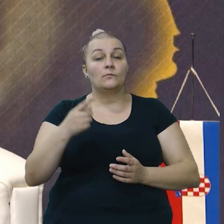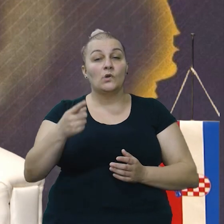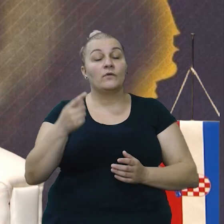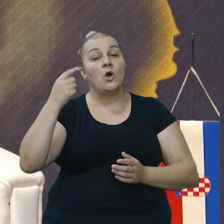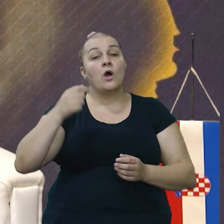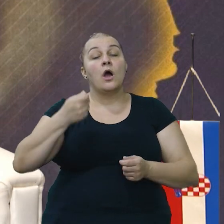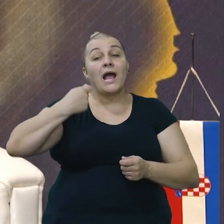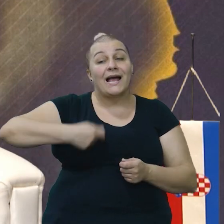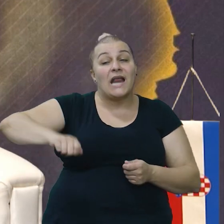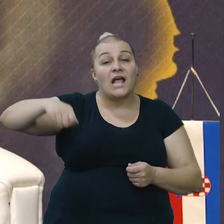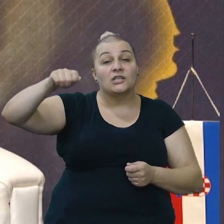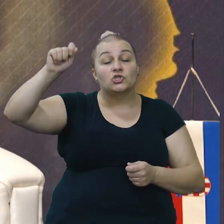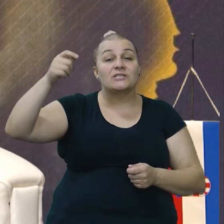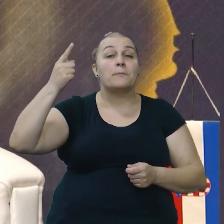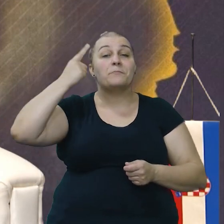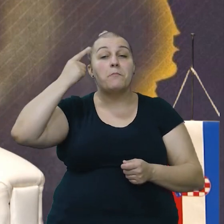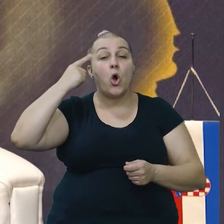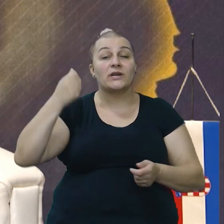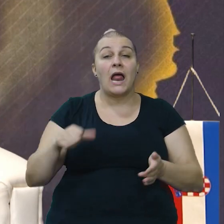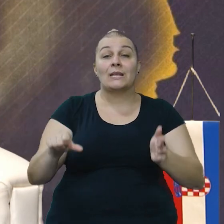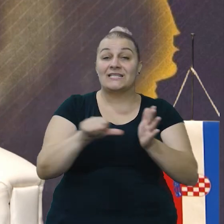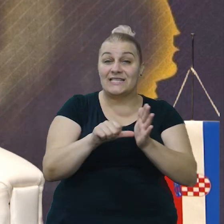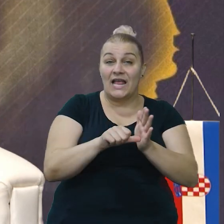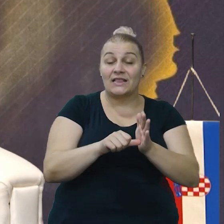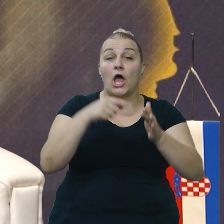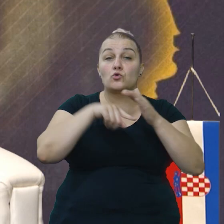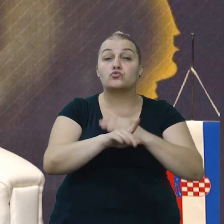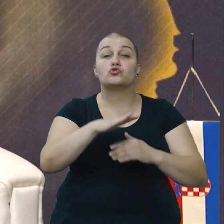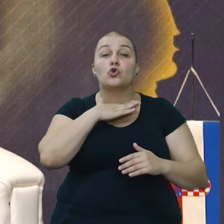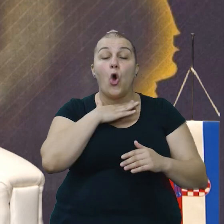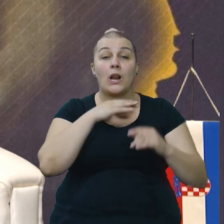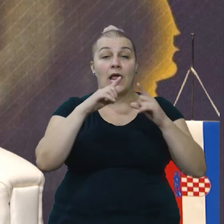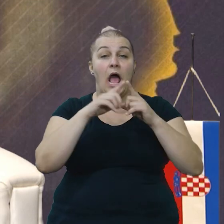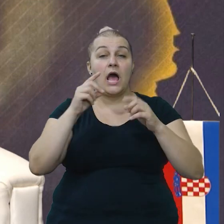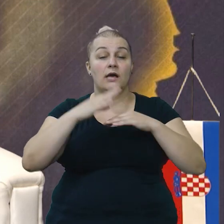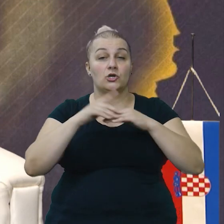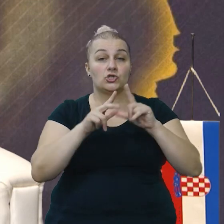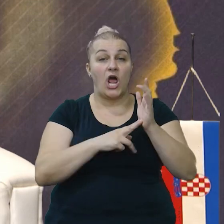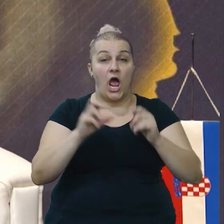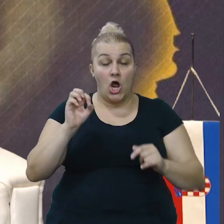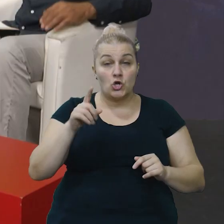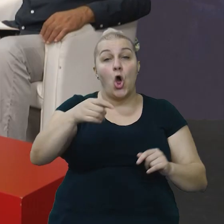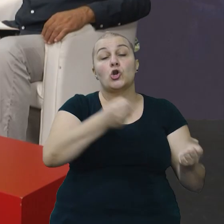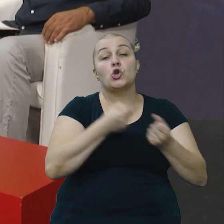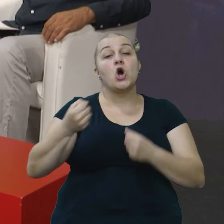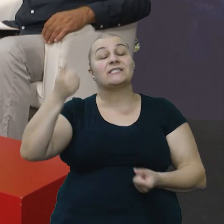centar će se graditi u školi Aržano. Koja nosi